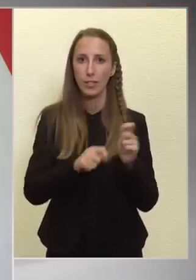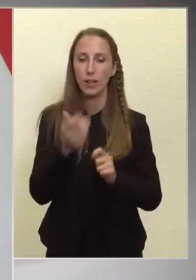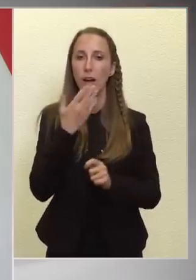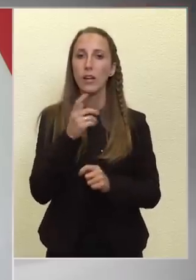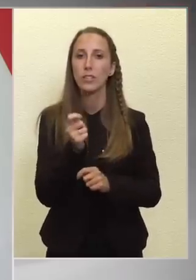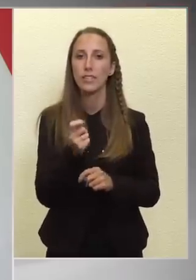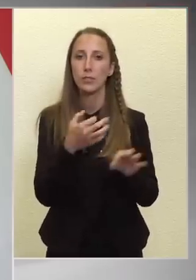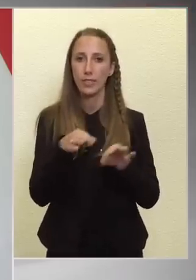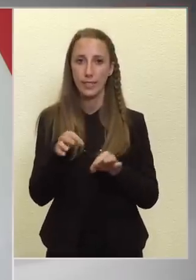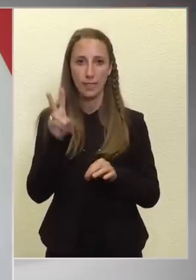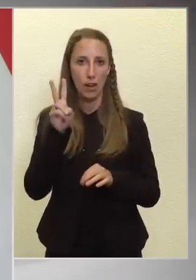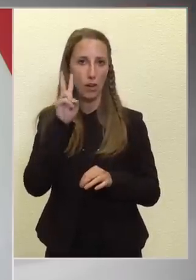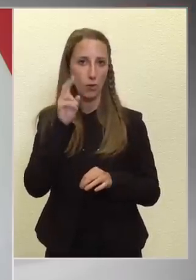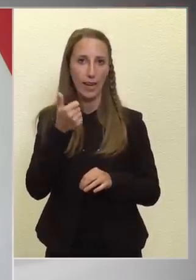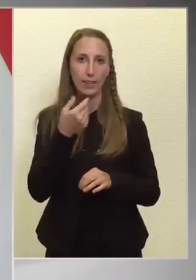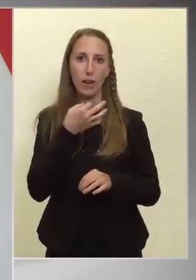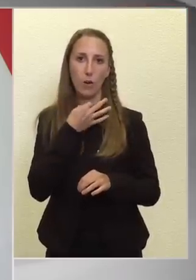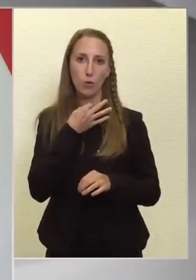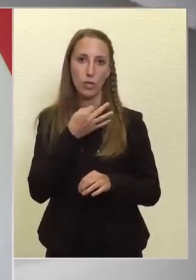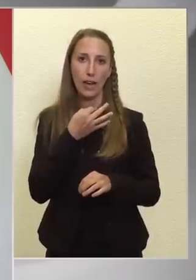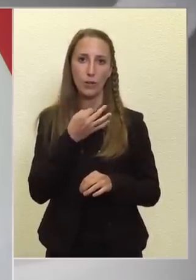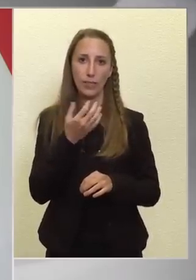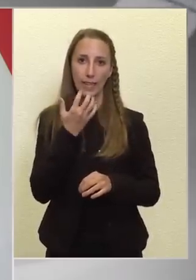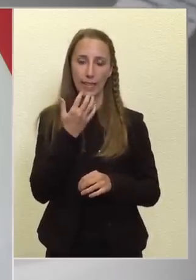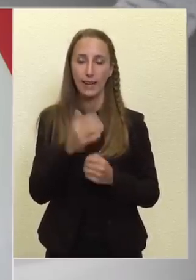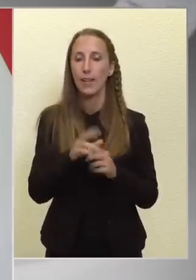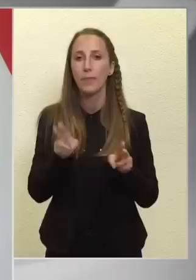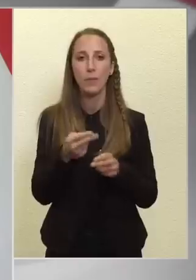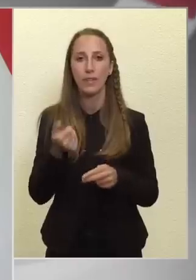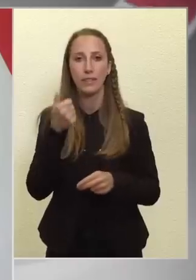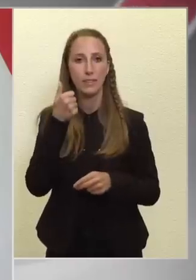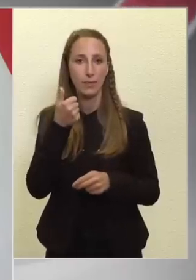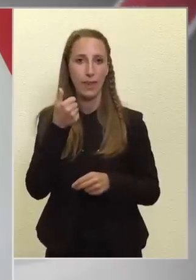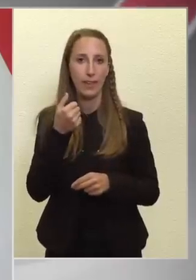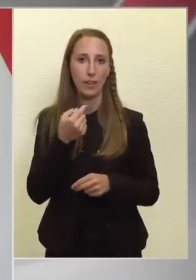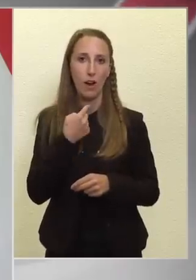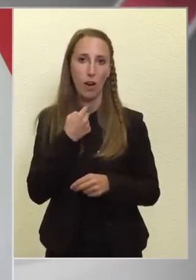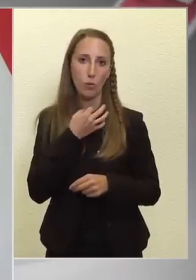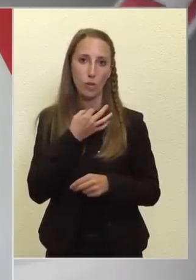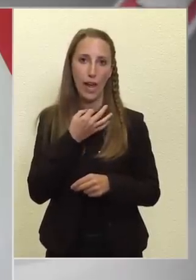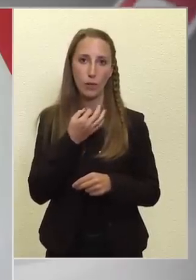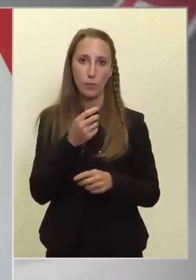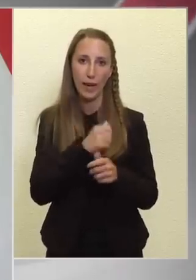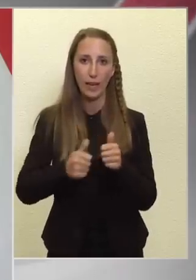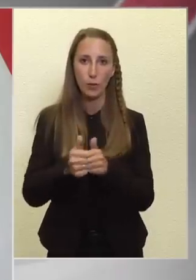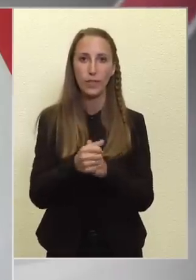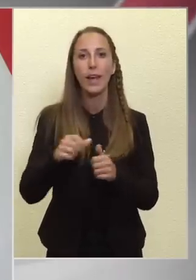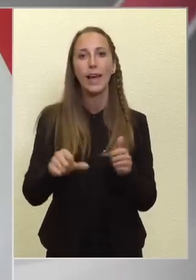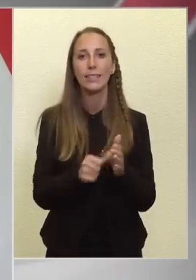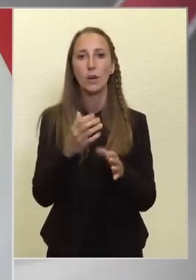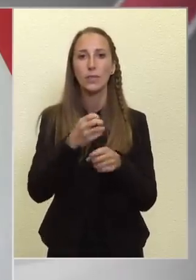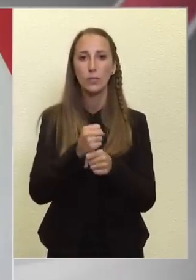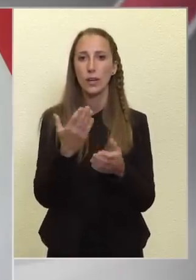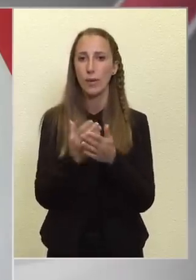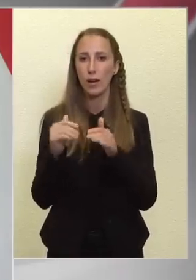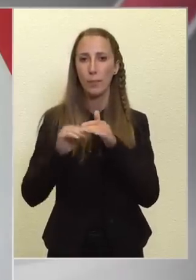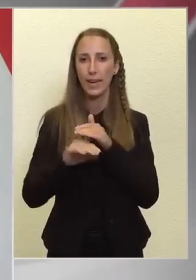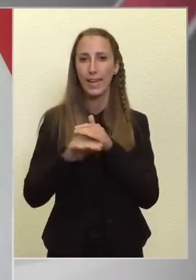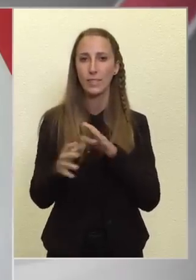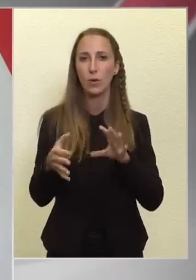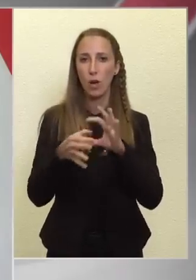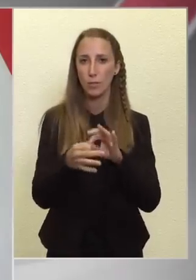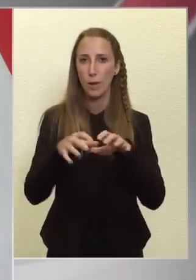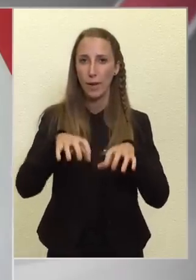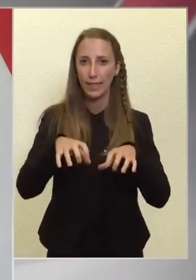intézkedés, akkor egyhanguságot igényel. Tehát nem lehet az egyhanguságot megkerülni. Egyszer ezt a bizottság már a migráció kapcsán